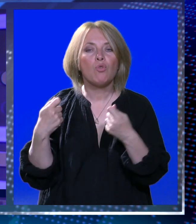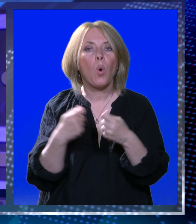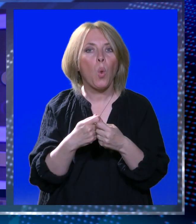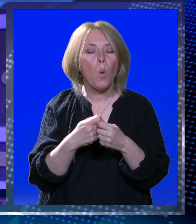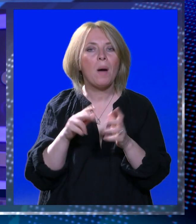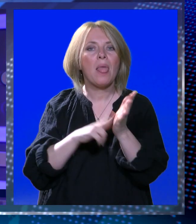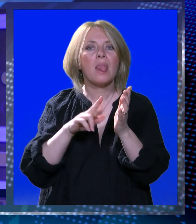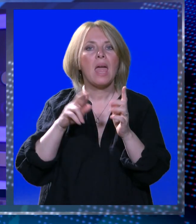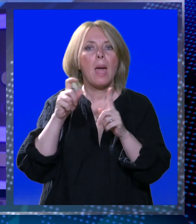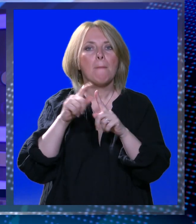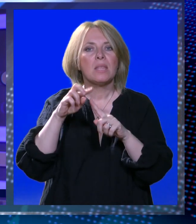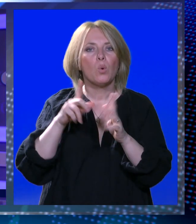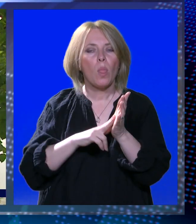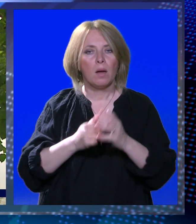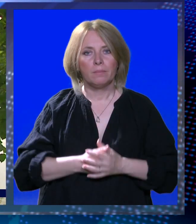kluba Neptun.